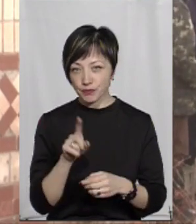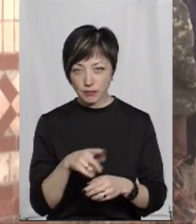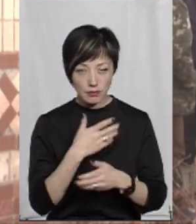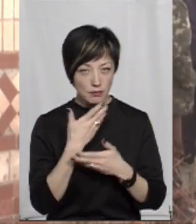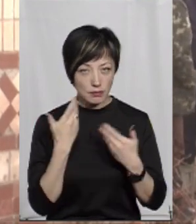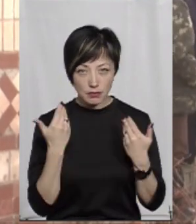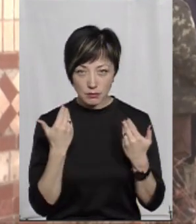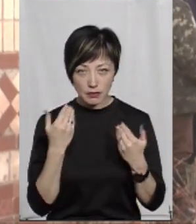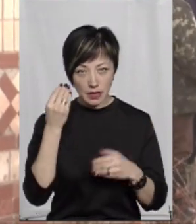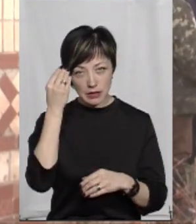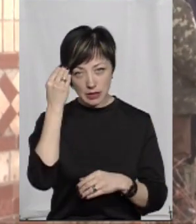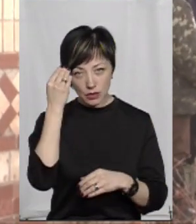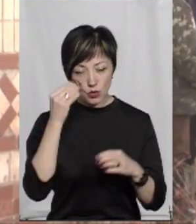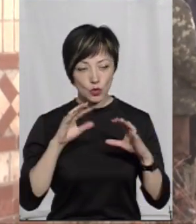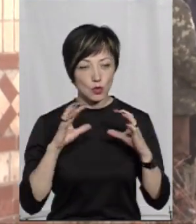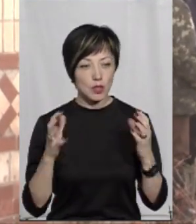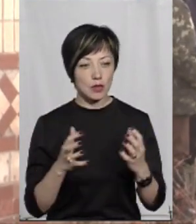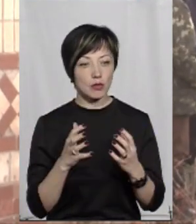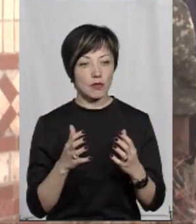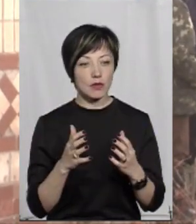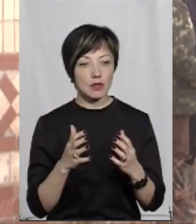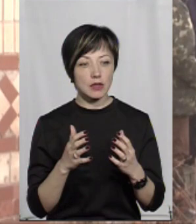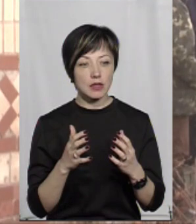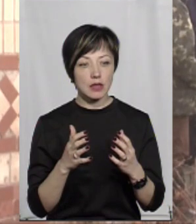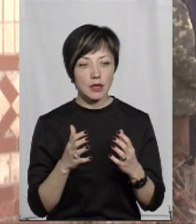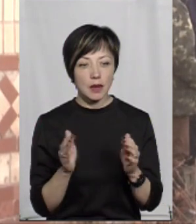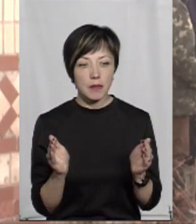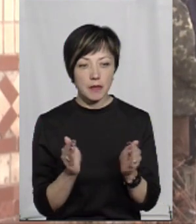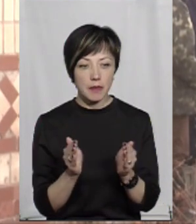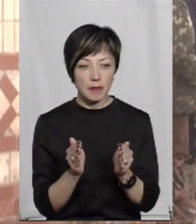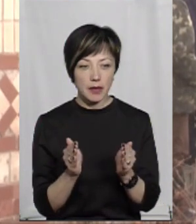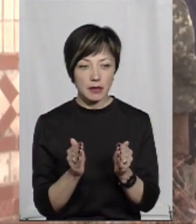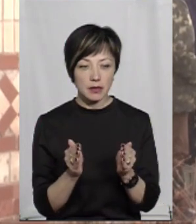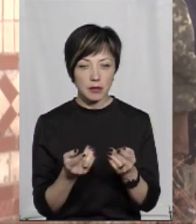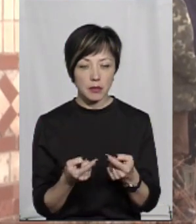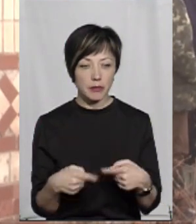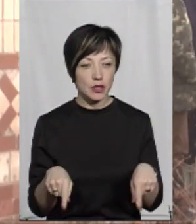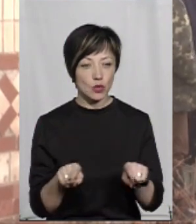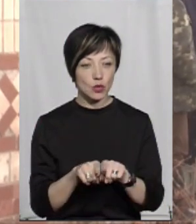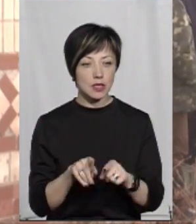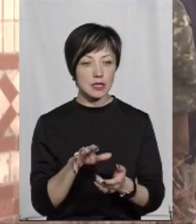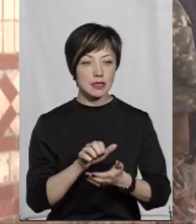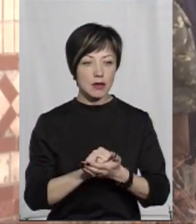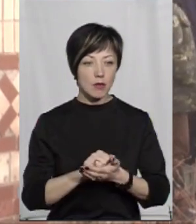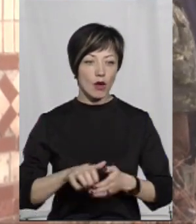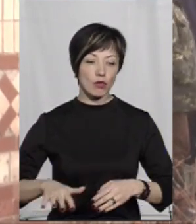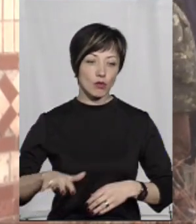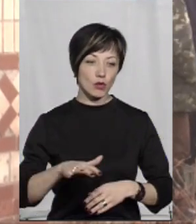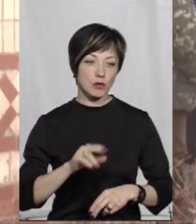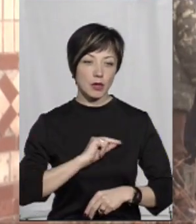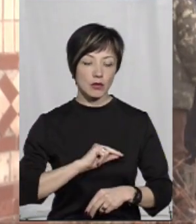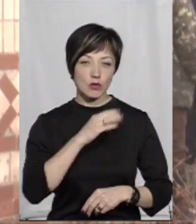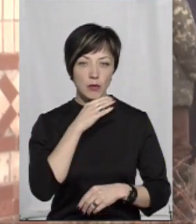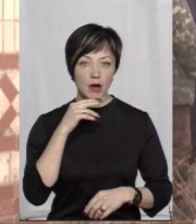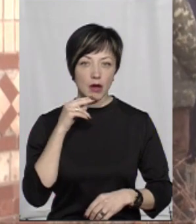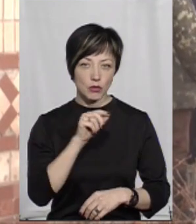сенсу тримати невеличкі підрозділи, які займають площі, в яких працює значна